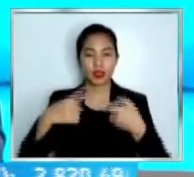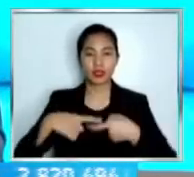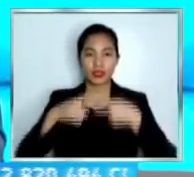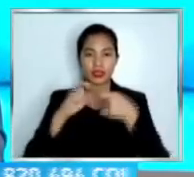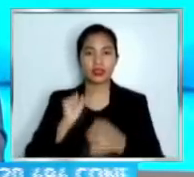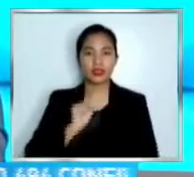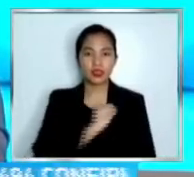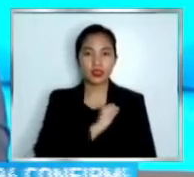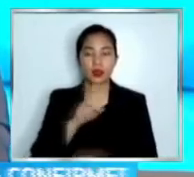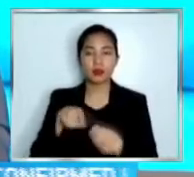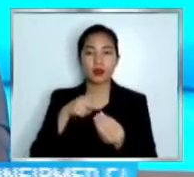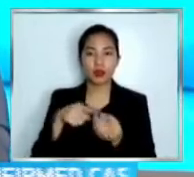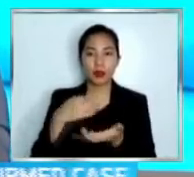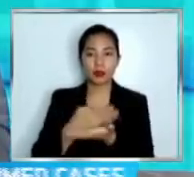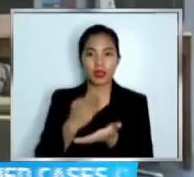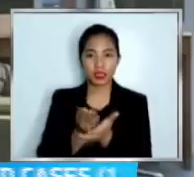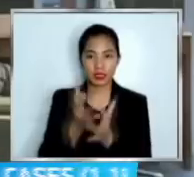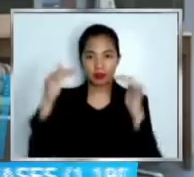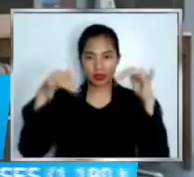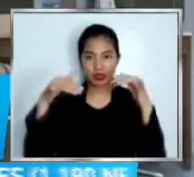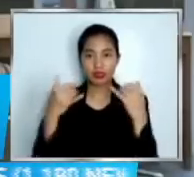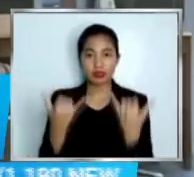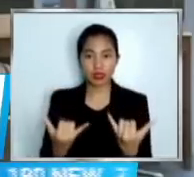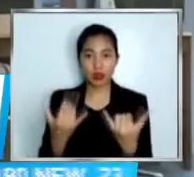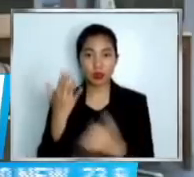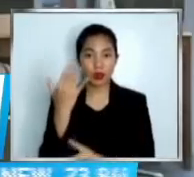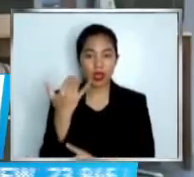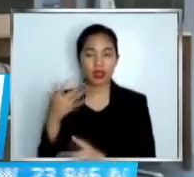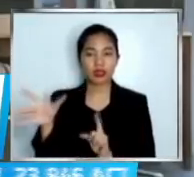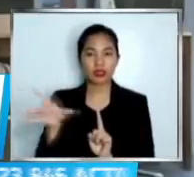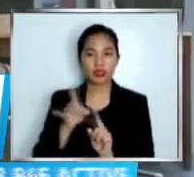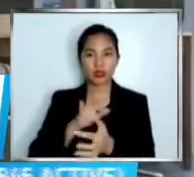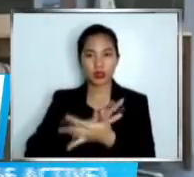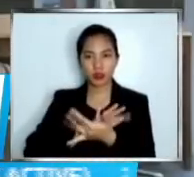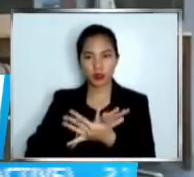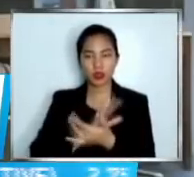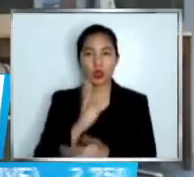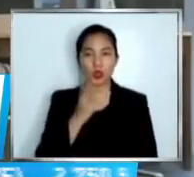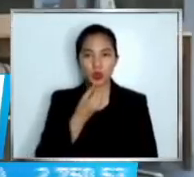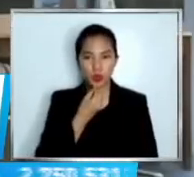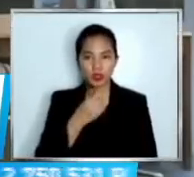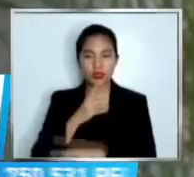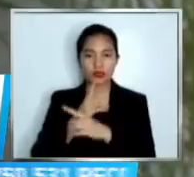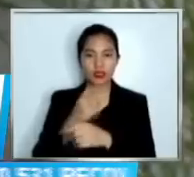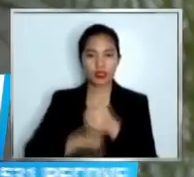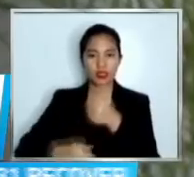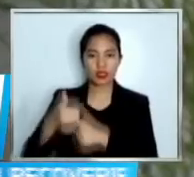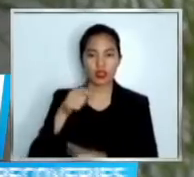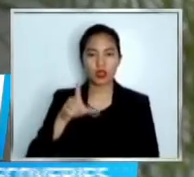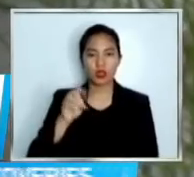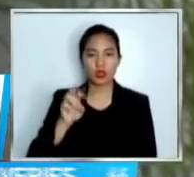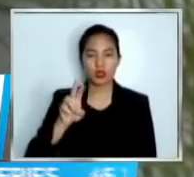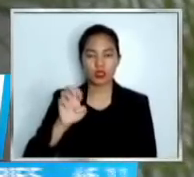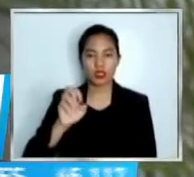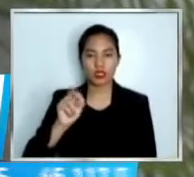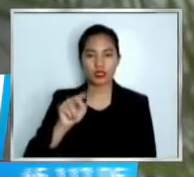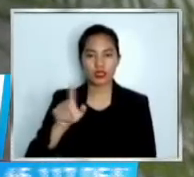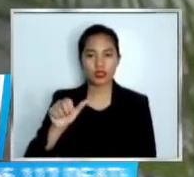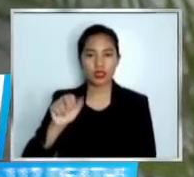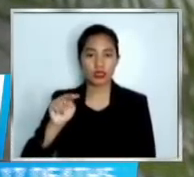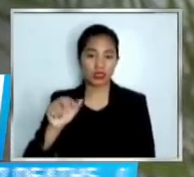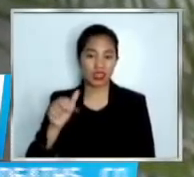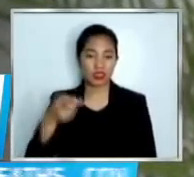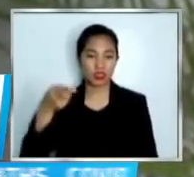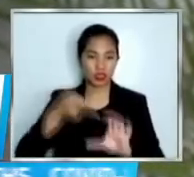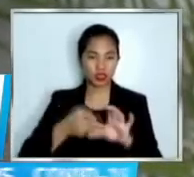deliberations ngayong araw. Nagpositibo kasi ulit sa COVID-19 si Defense Secretary Delfin Lorenzana na dumalo sa pagdinig sa budget ng Department